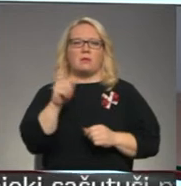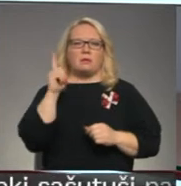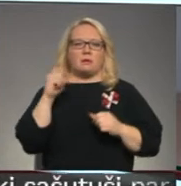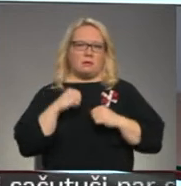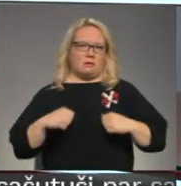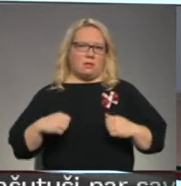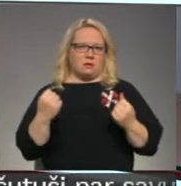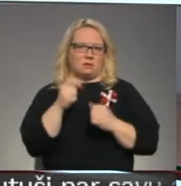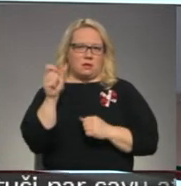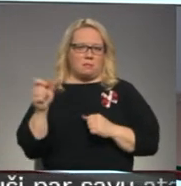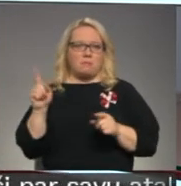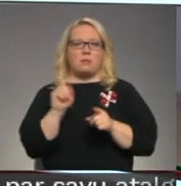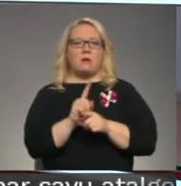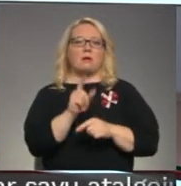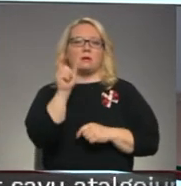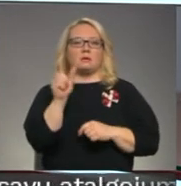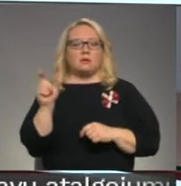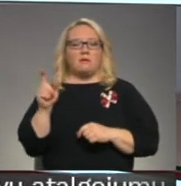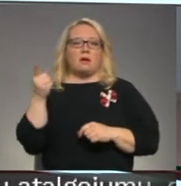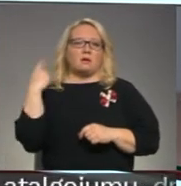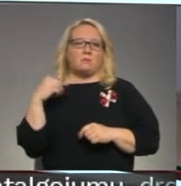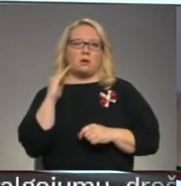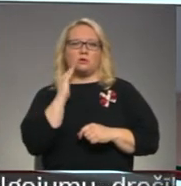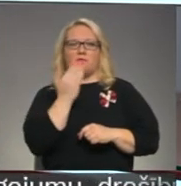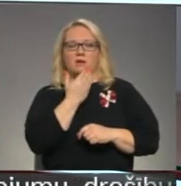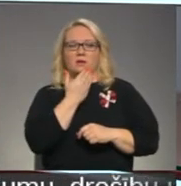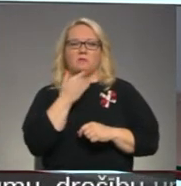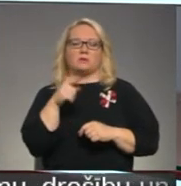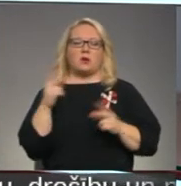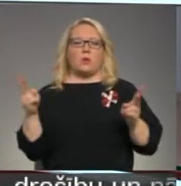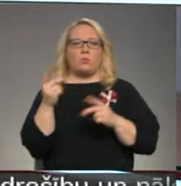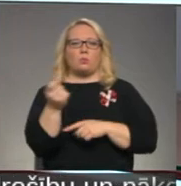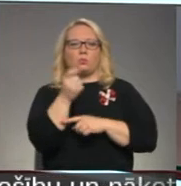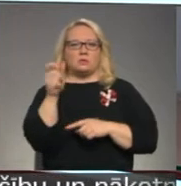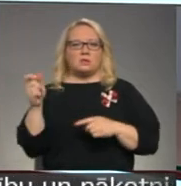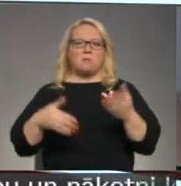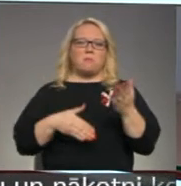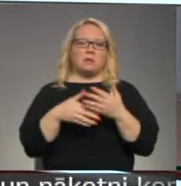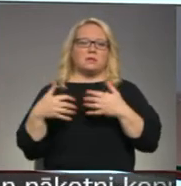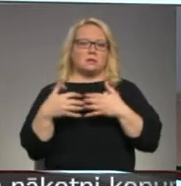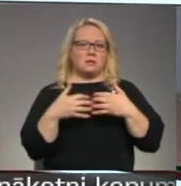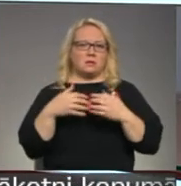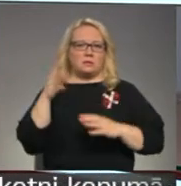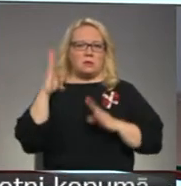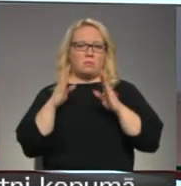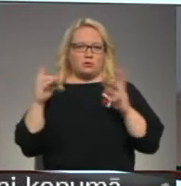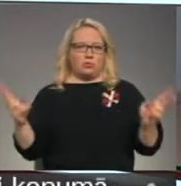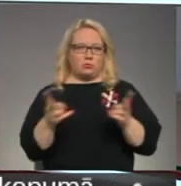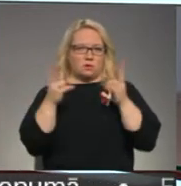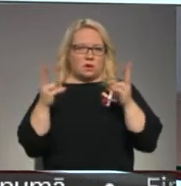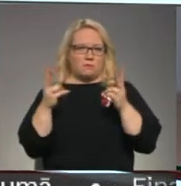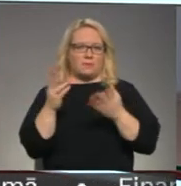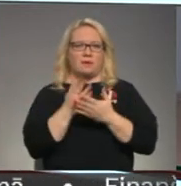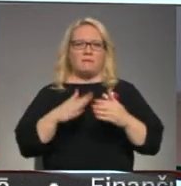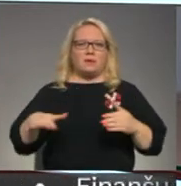saņēmuši ne tikai dienesta darbinieki, bet arī cilvēki, kuri pagājušajā vasarā ugunsts cēsējiem palīdzēja cīnīties ar mežu